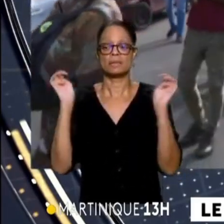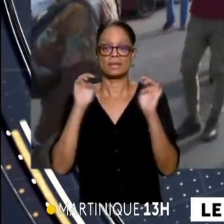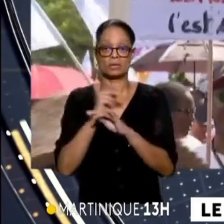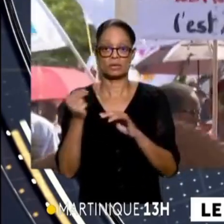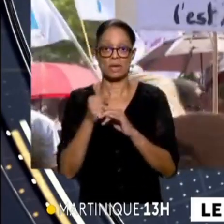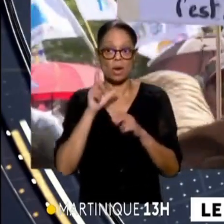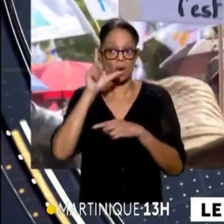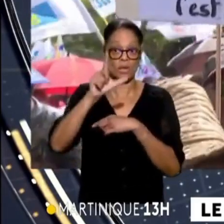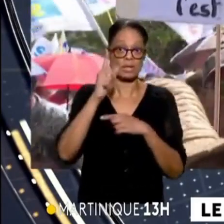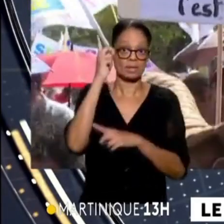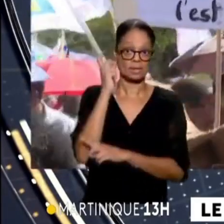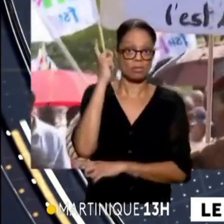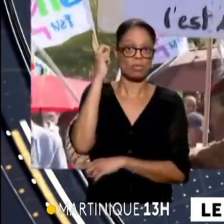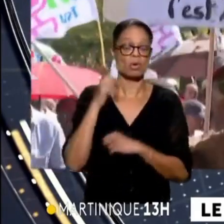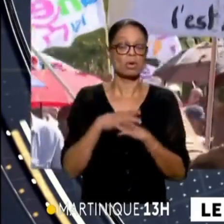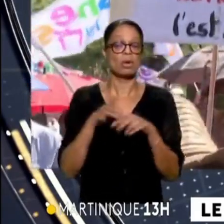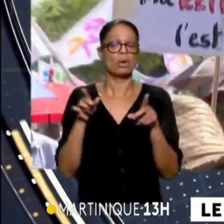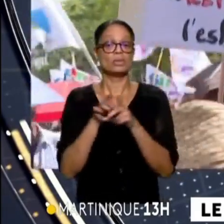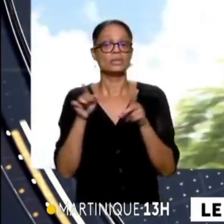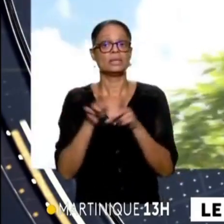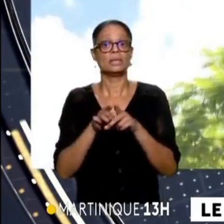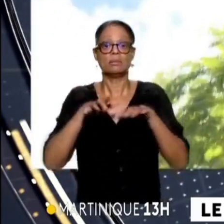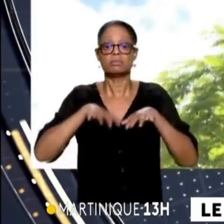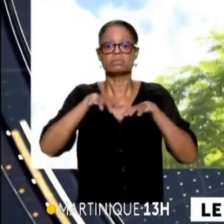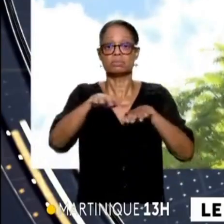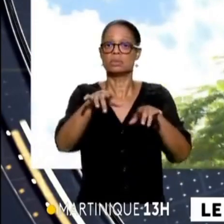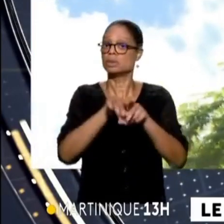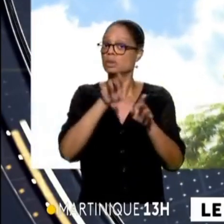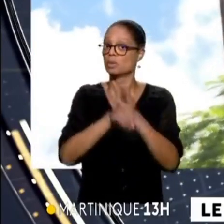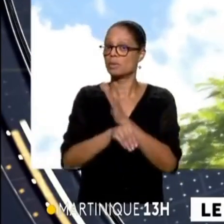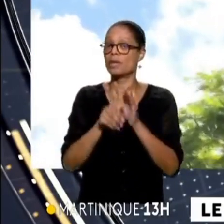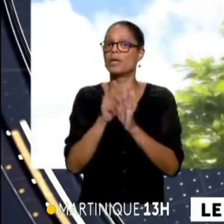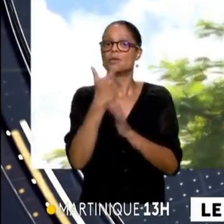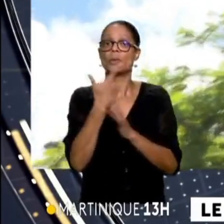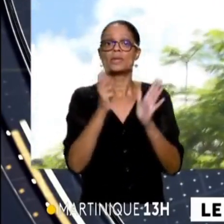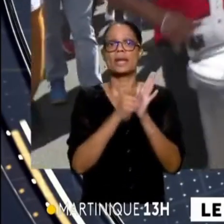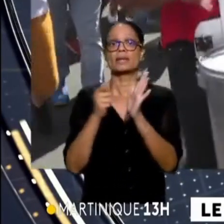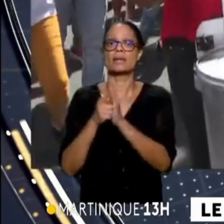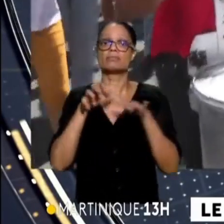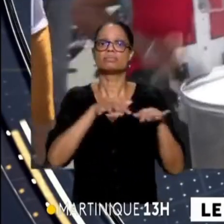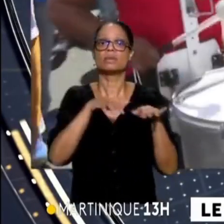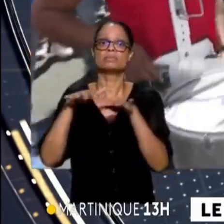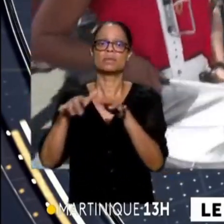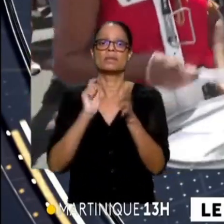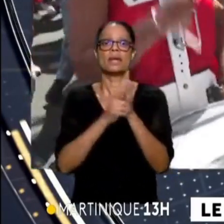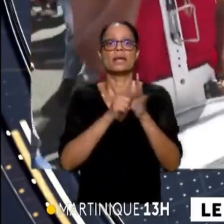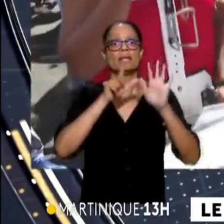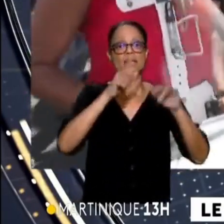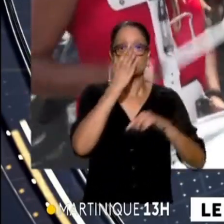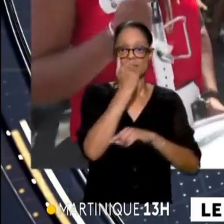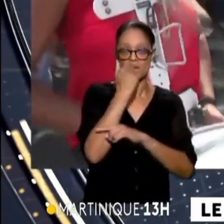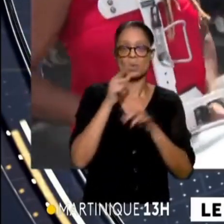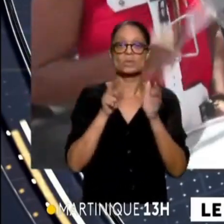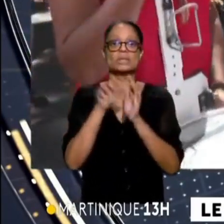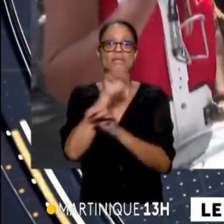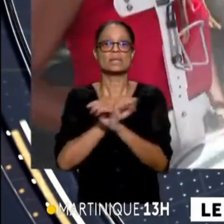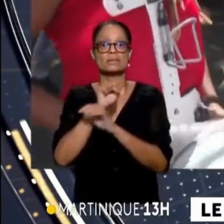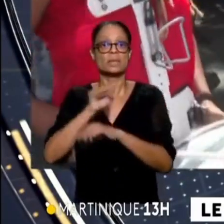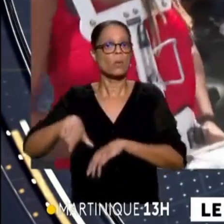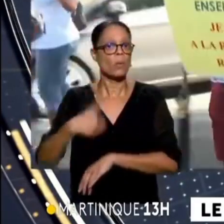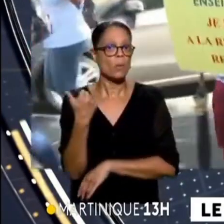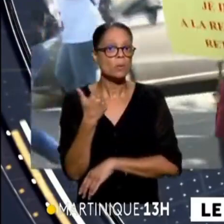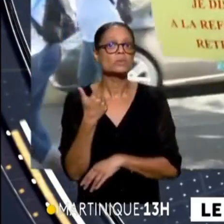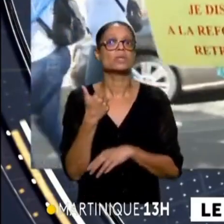commence lundi prochain. Et on va le faire aussi dans la rue. Et il y a deux nouvelles dates de mobilisation qui sont prévues. Le mardi 7 février, le samedi 11